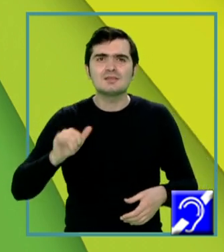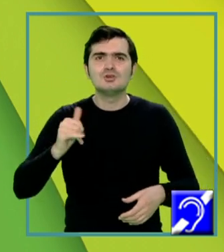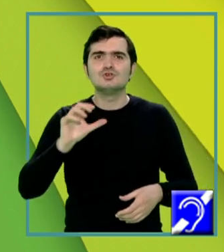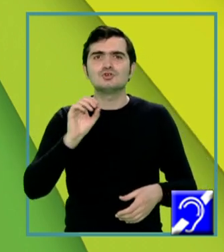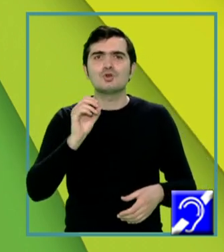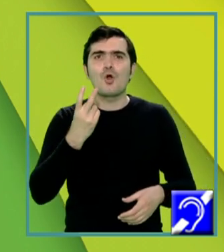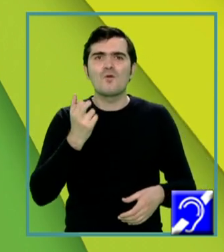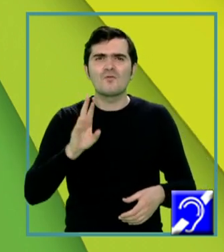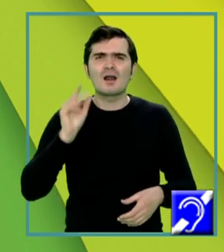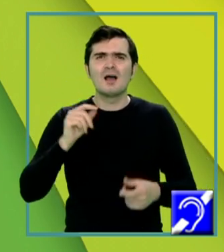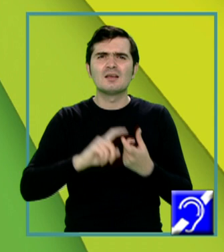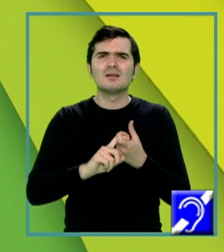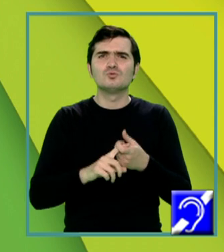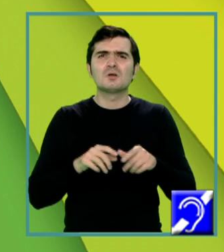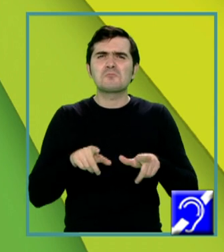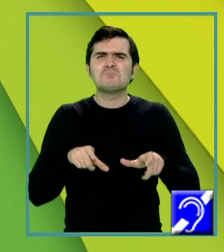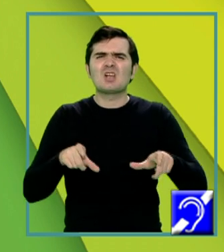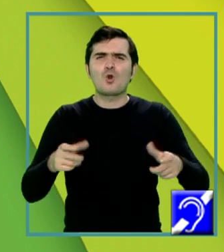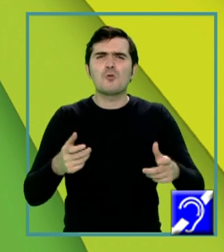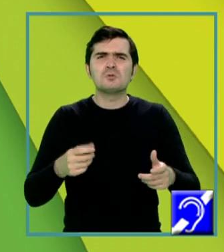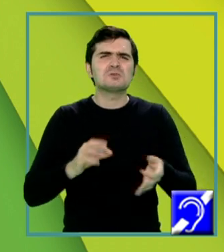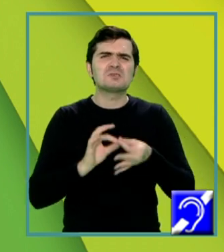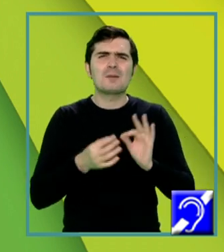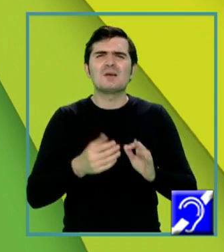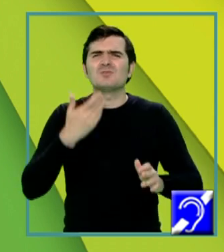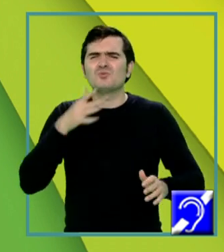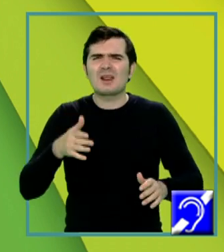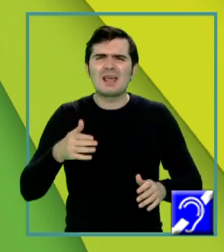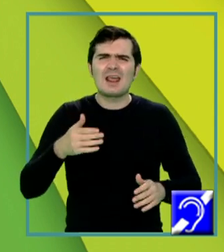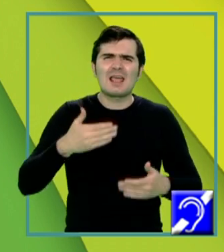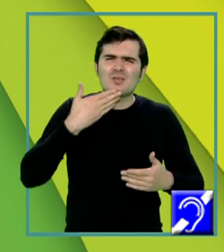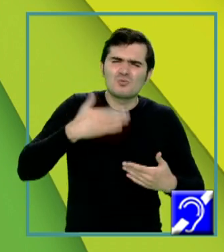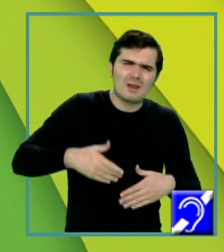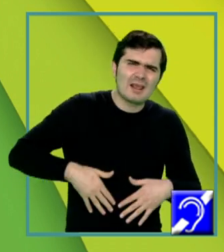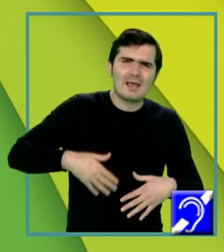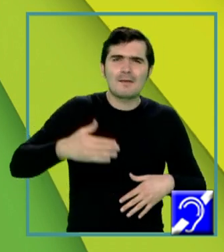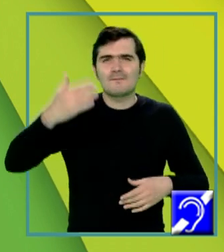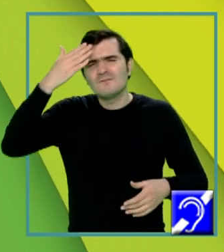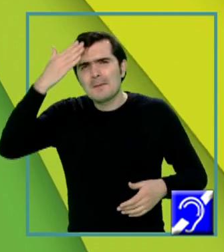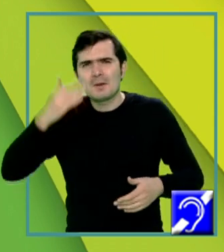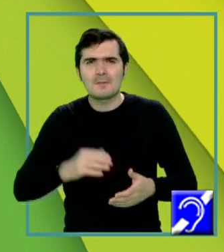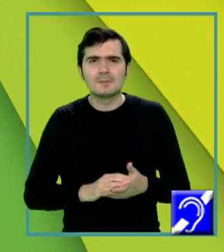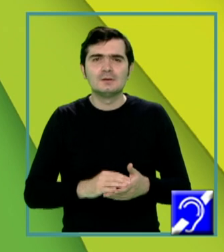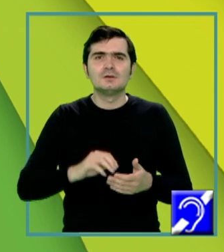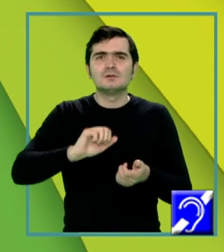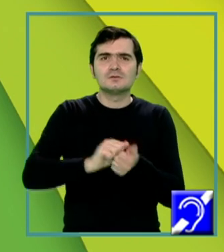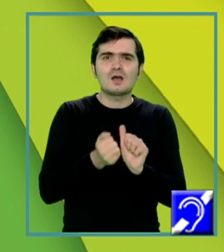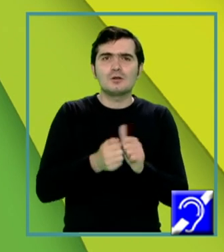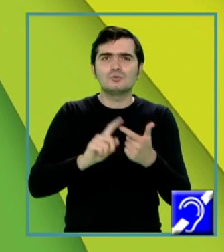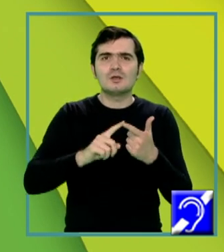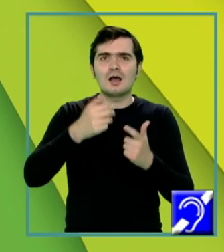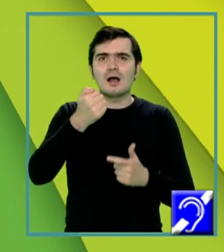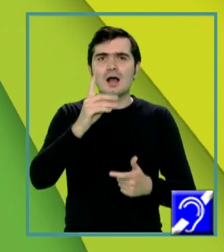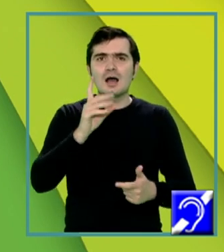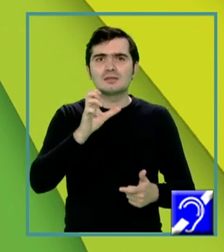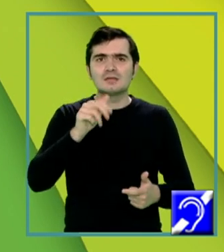de obicei cauze microbiene și se manifestă prin dureri, lombare, febră sau diverse secreții. Și adenomul de prostată,